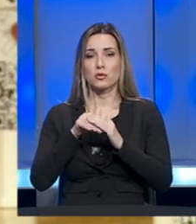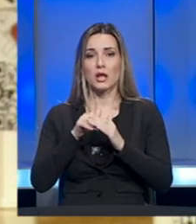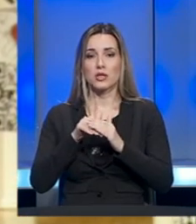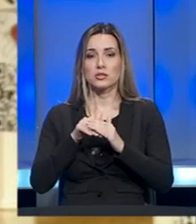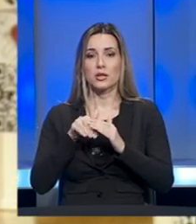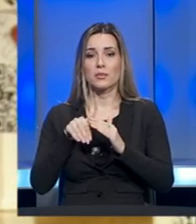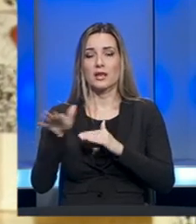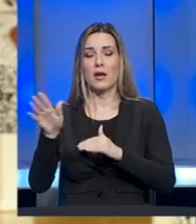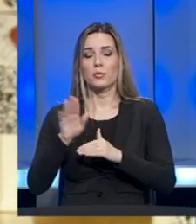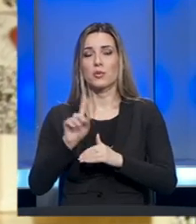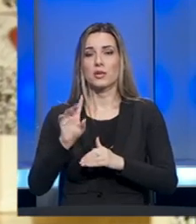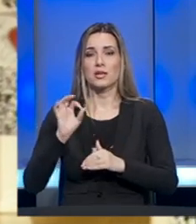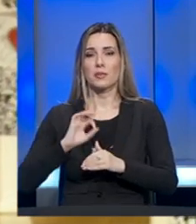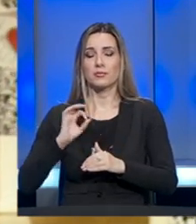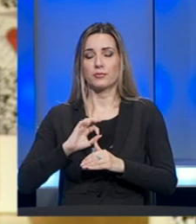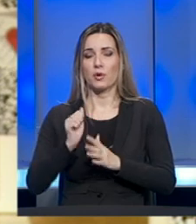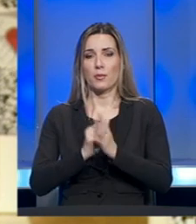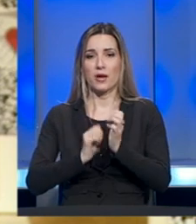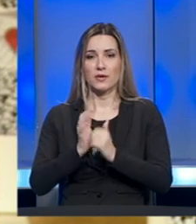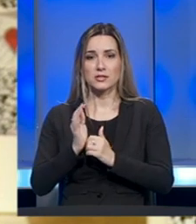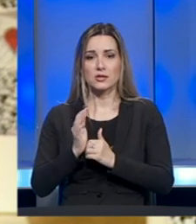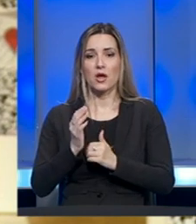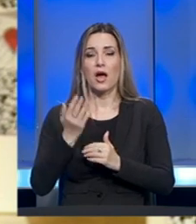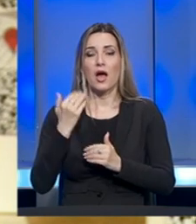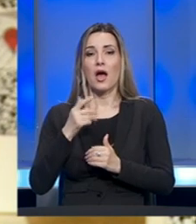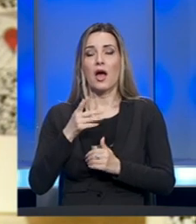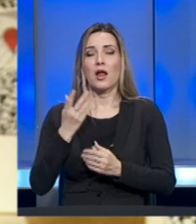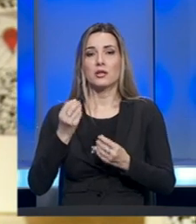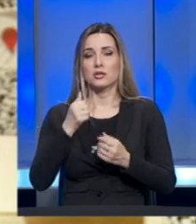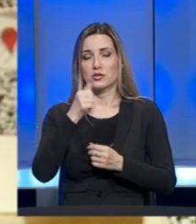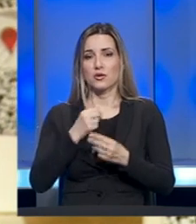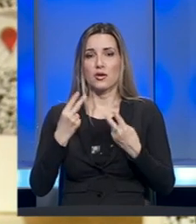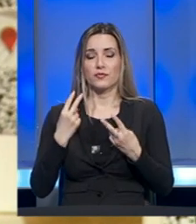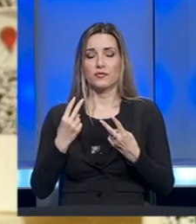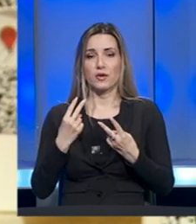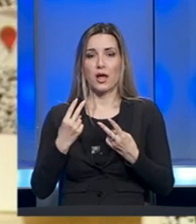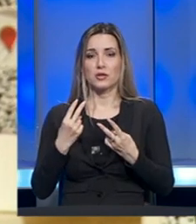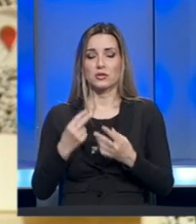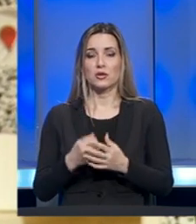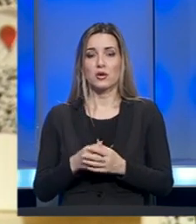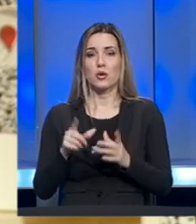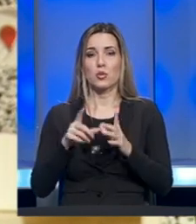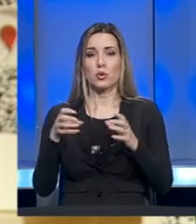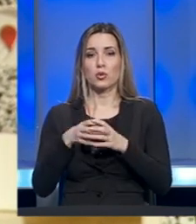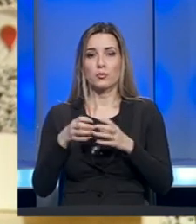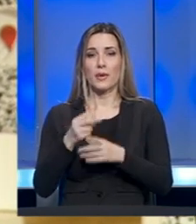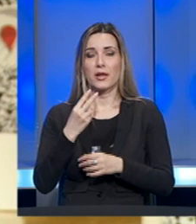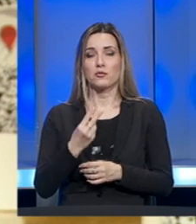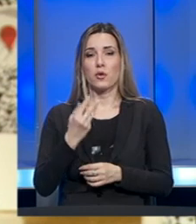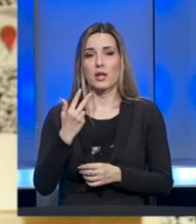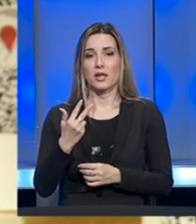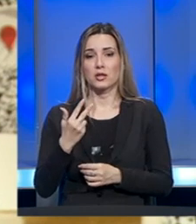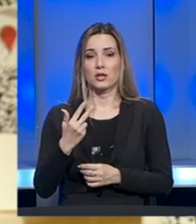napolju više nije potrebno, ali ono što je jako važno da kažem da u grupama po dvoje,